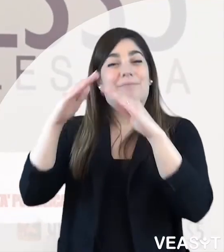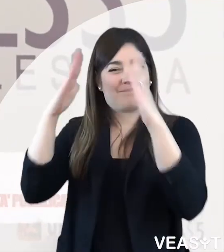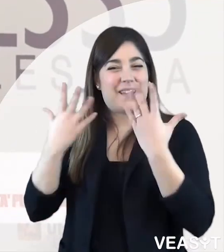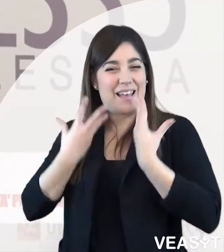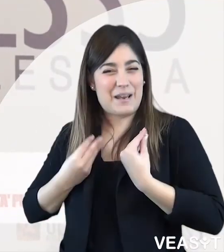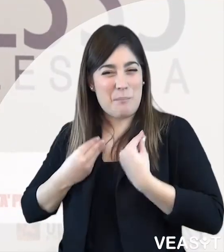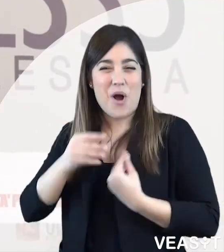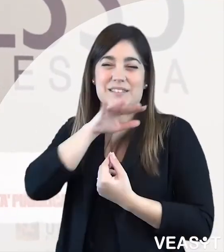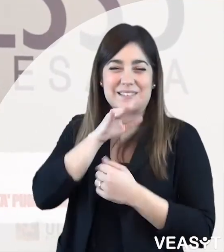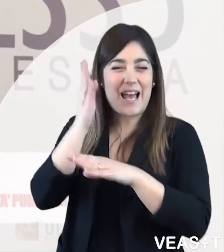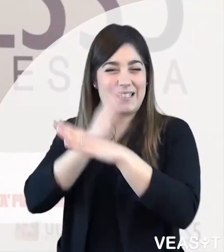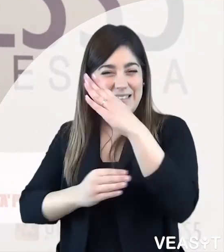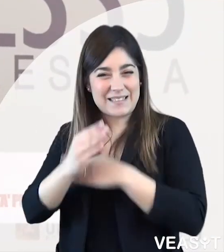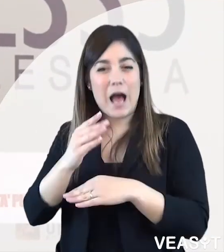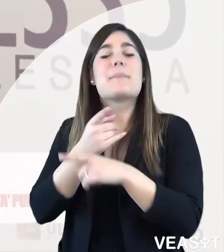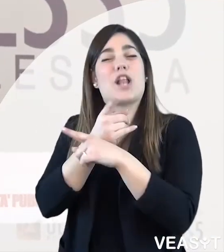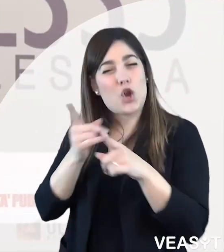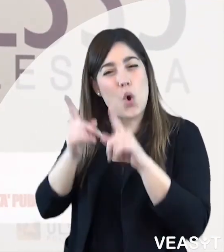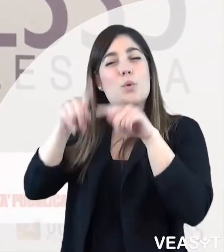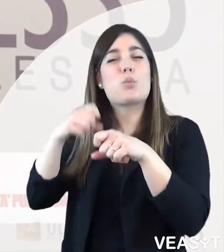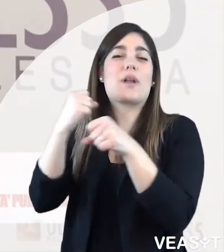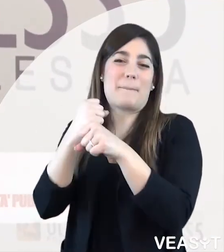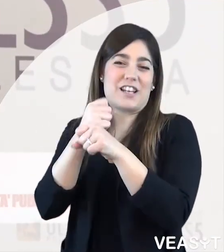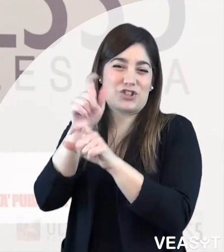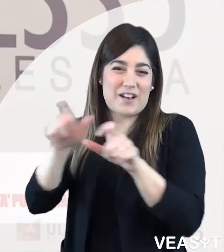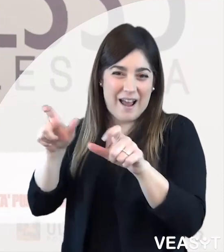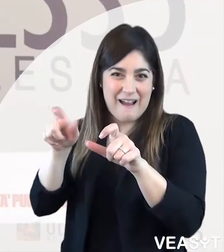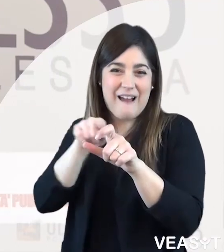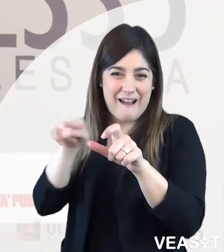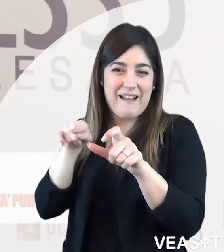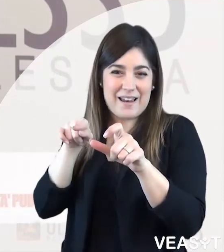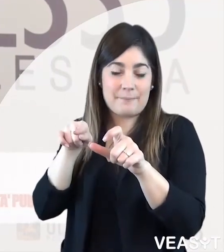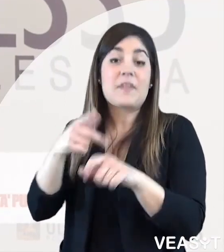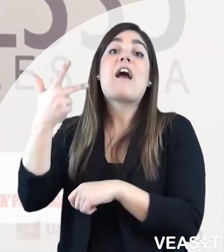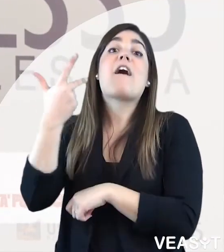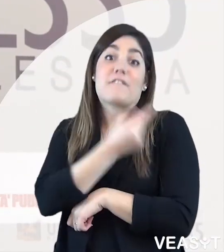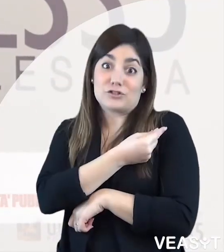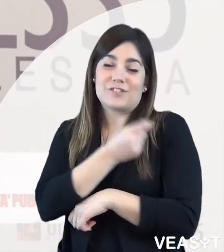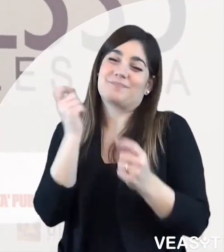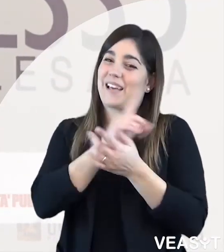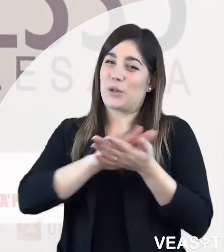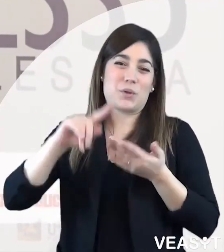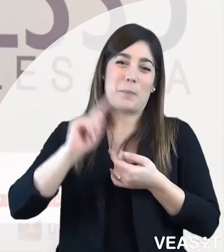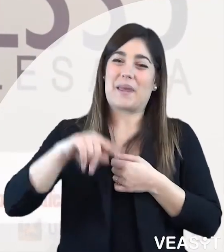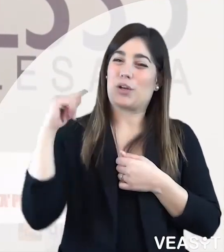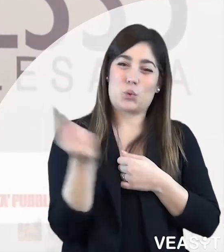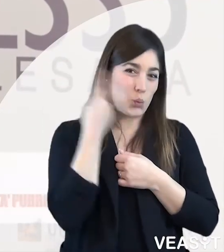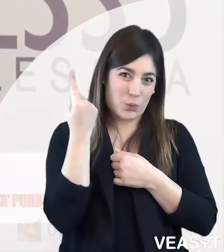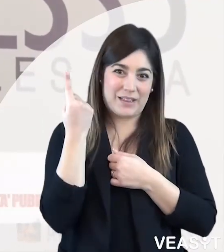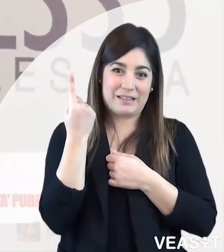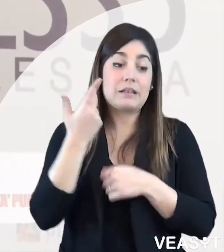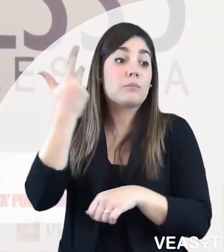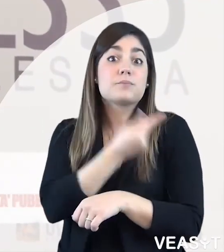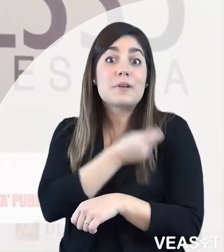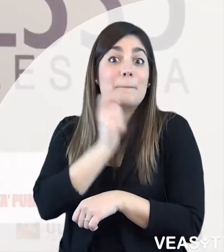e al personale e agli ospiti delle strutture per anziani e per disabili. La vaccinazione è gratuita per tutti, non è